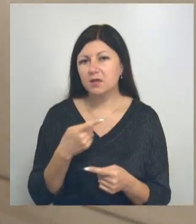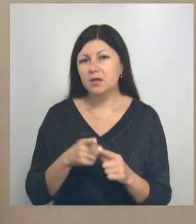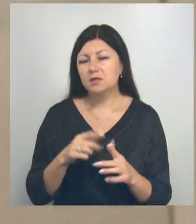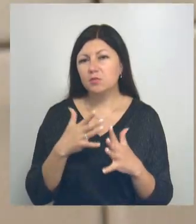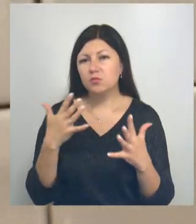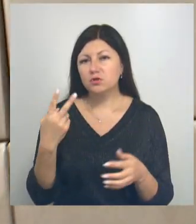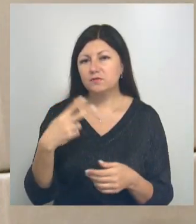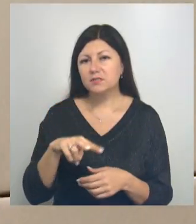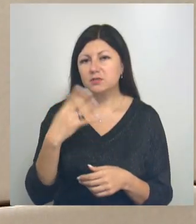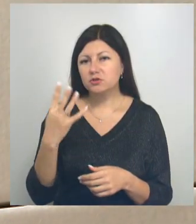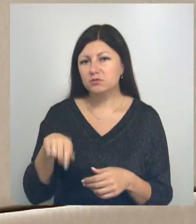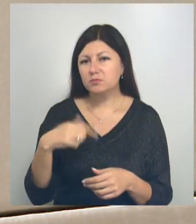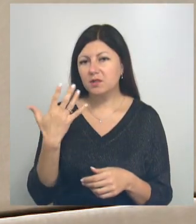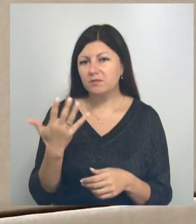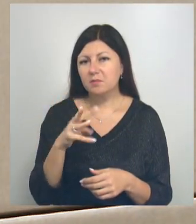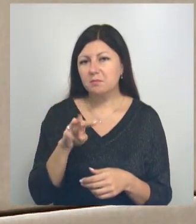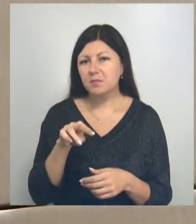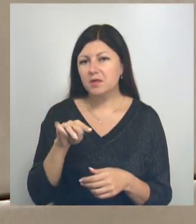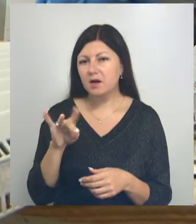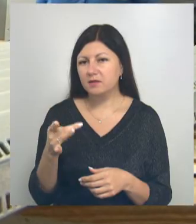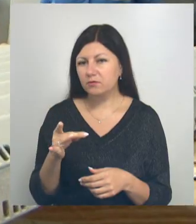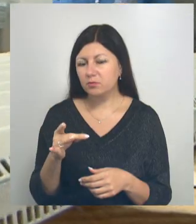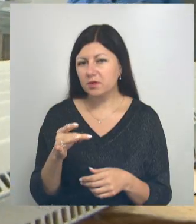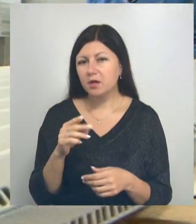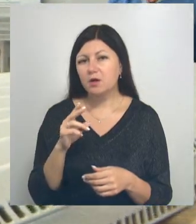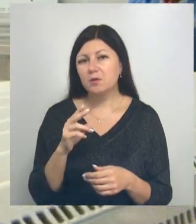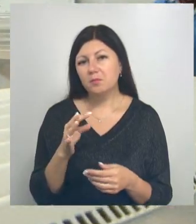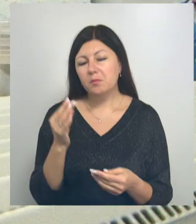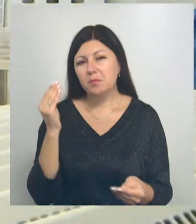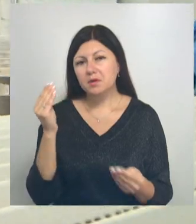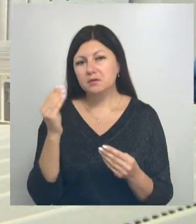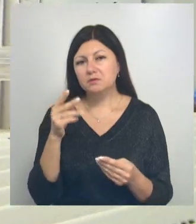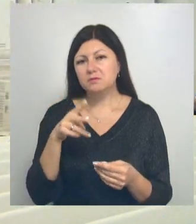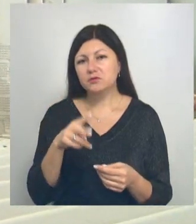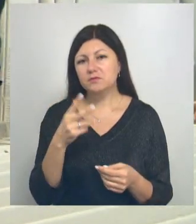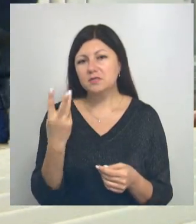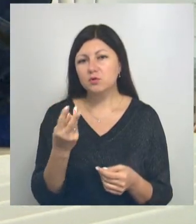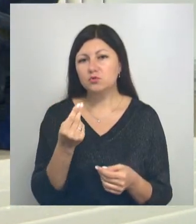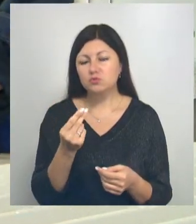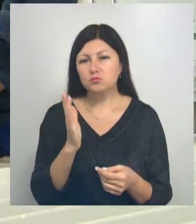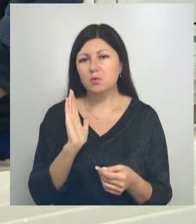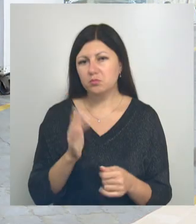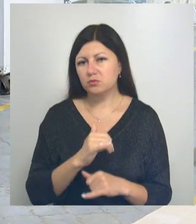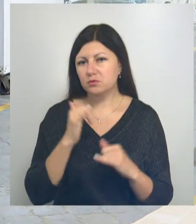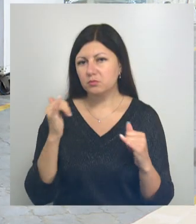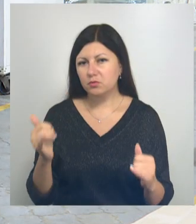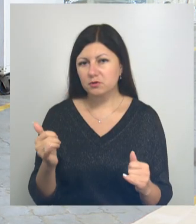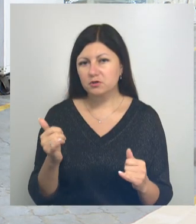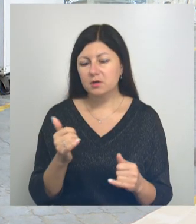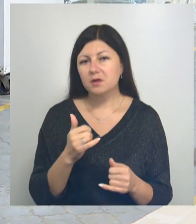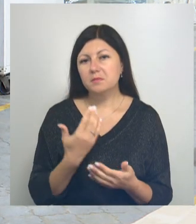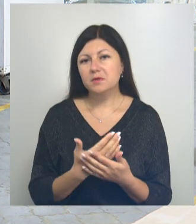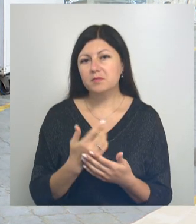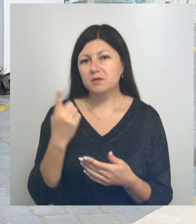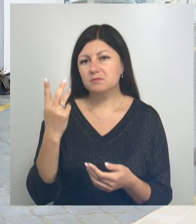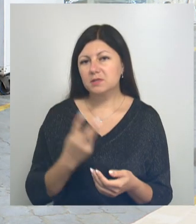24,5 миллиардов рублей. По прогнозам 2023-го сумма будет существенно больше. Почти